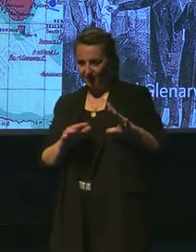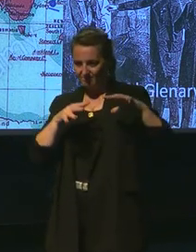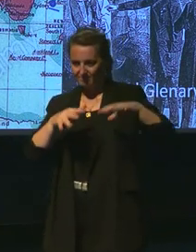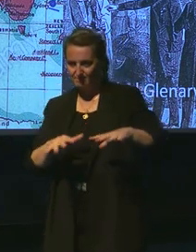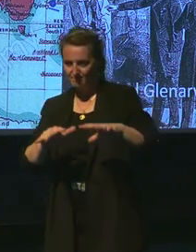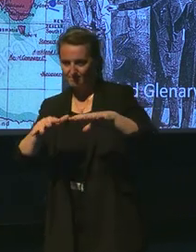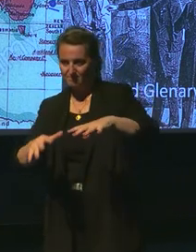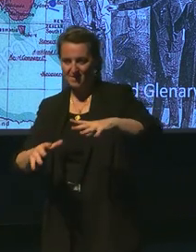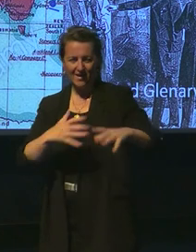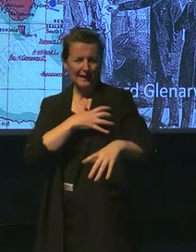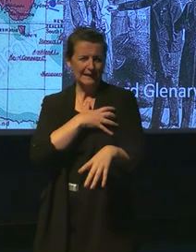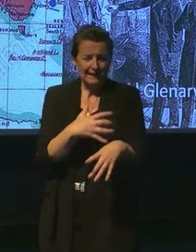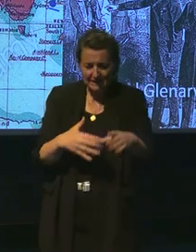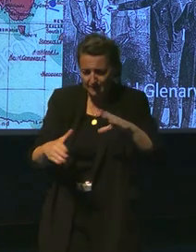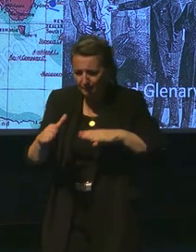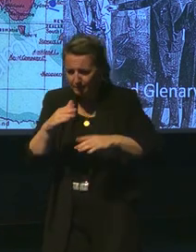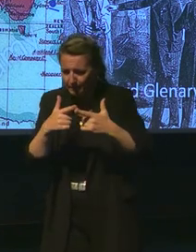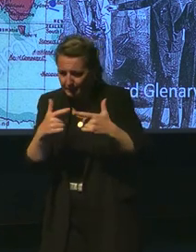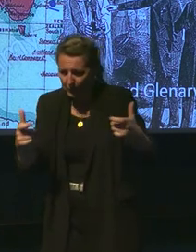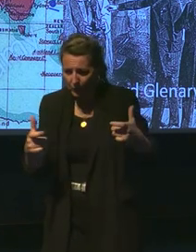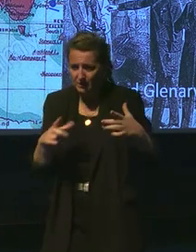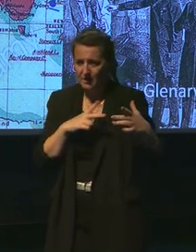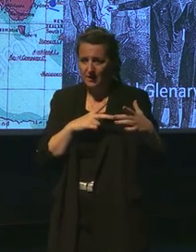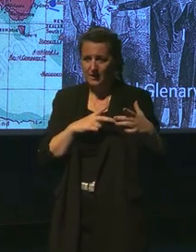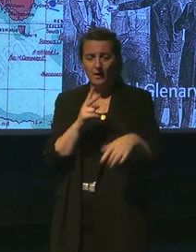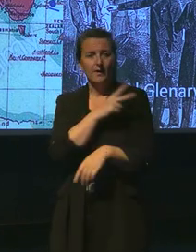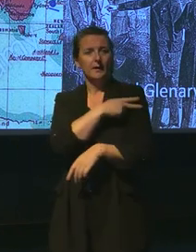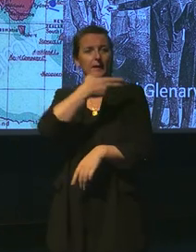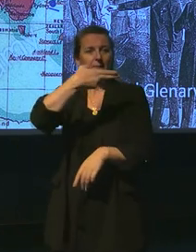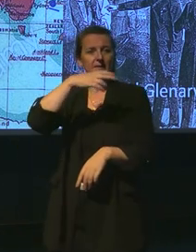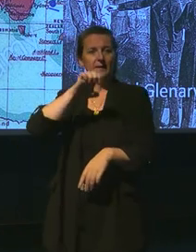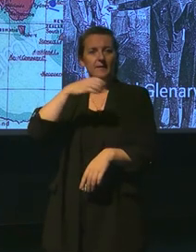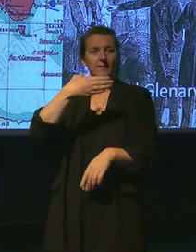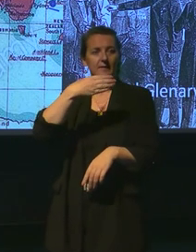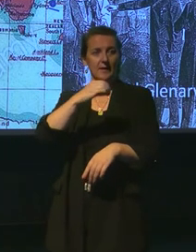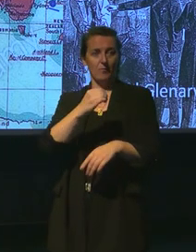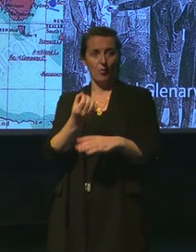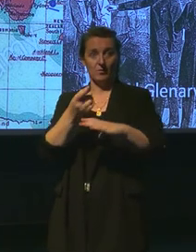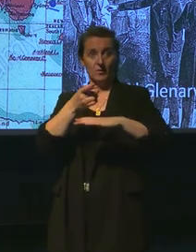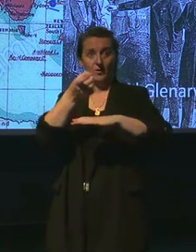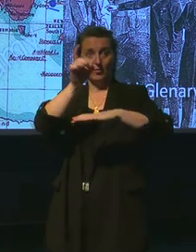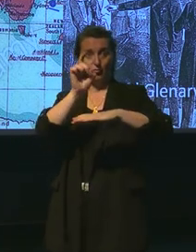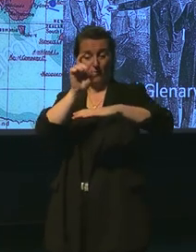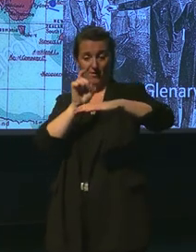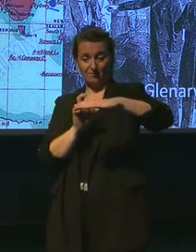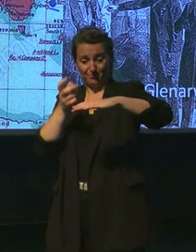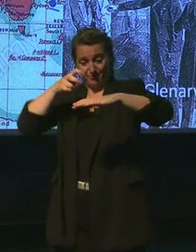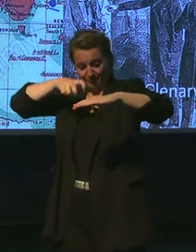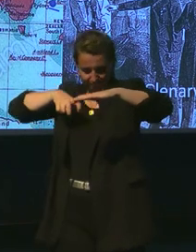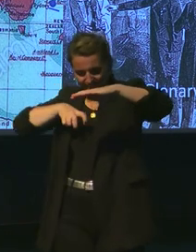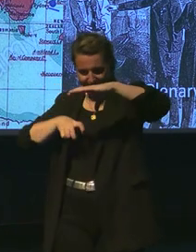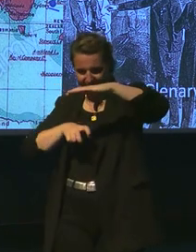embarquant avec le Capitaine Nemo à bord du sous-marin Vertilus. Et enfin, nous irons sur les lignes mystérieuses,